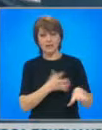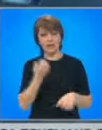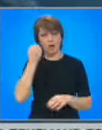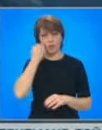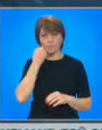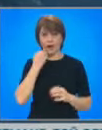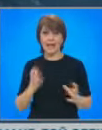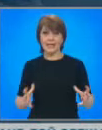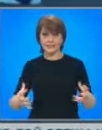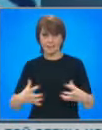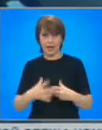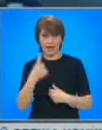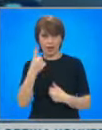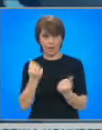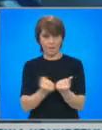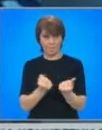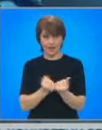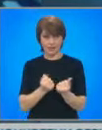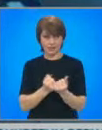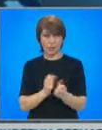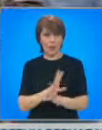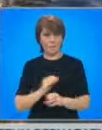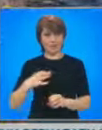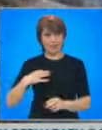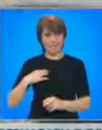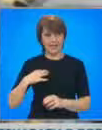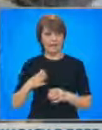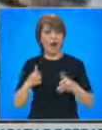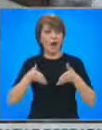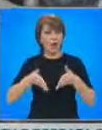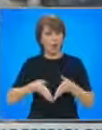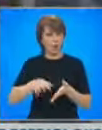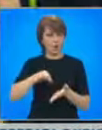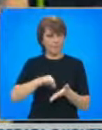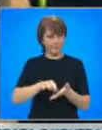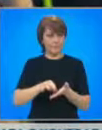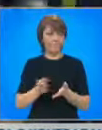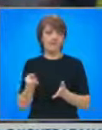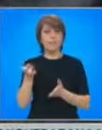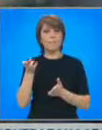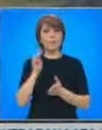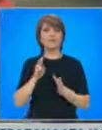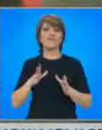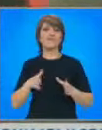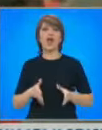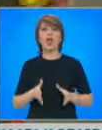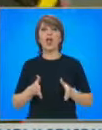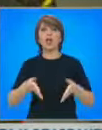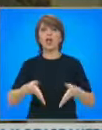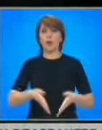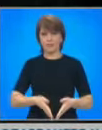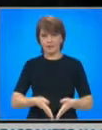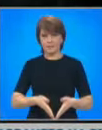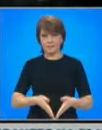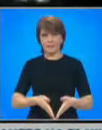на едно място, на едно безопасно място на кораба. После не качиха на лодките, които се намираха